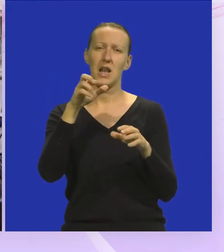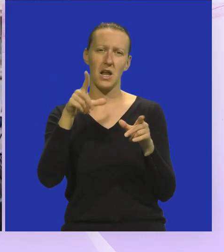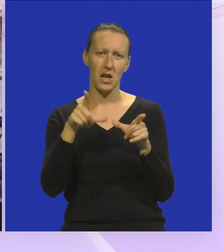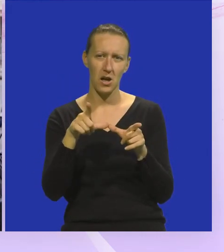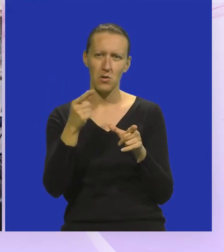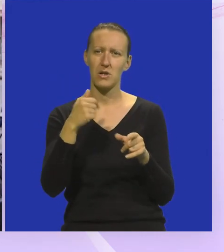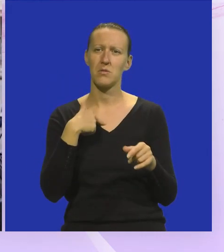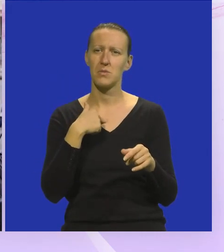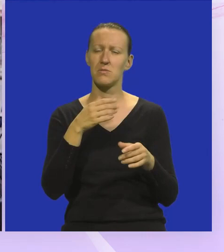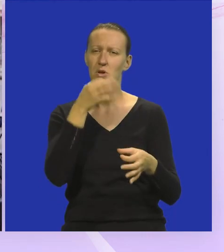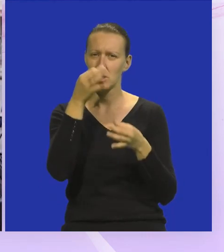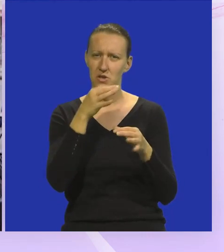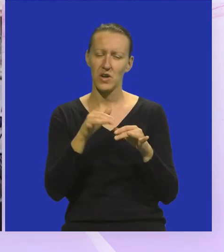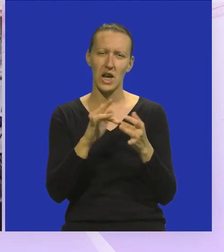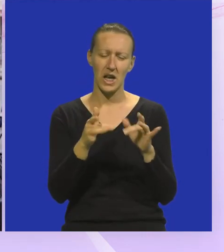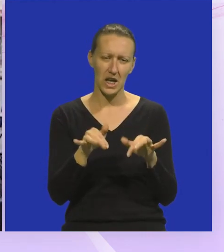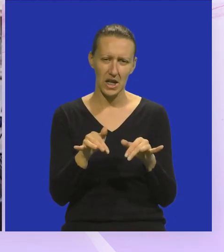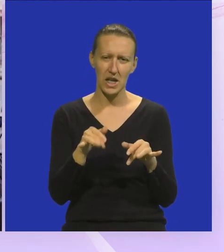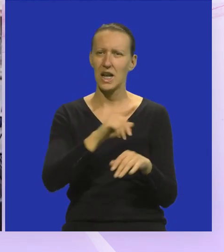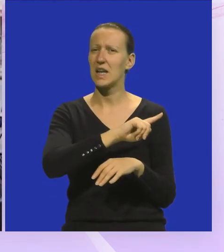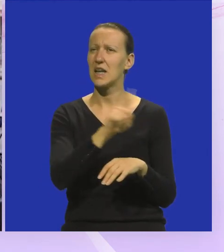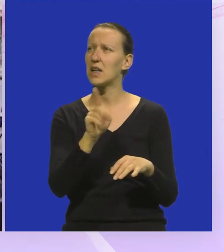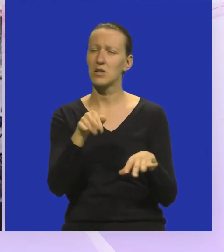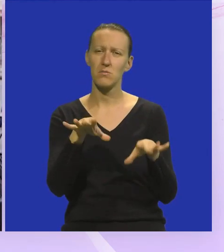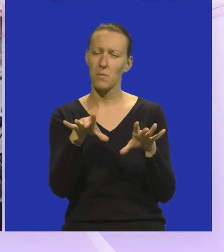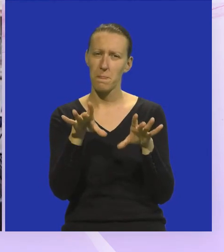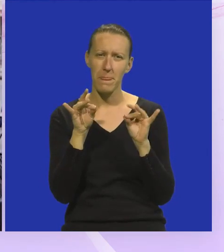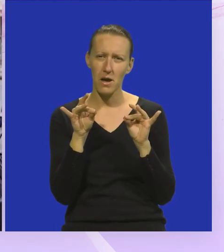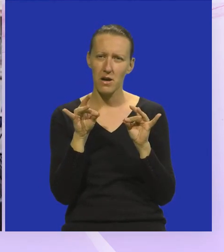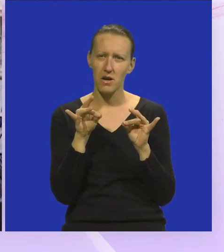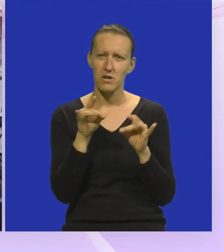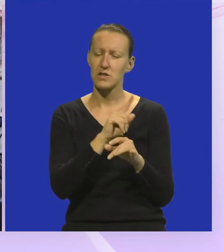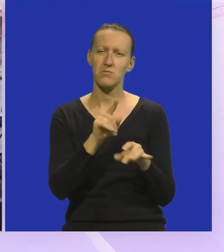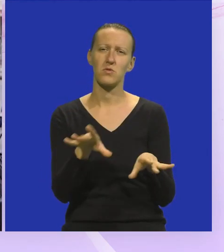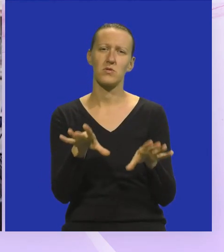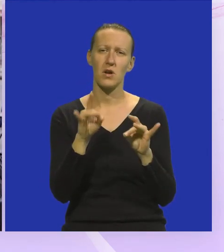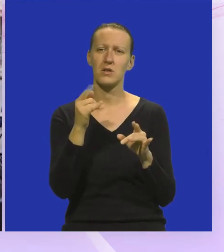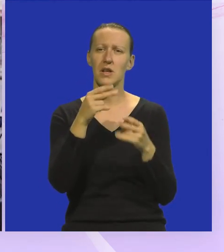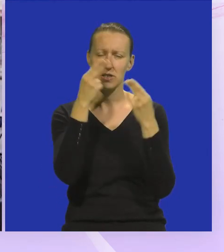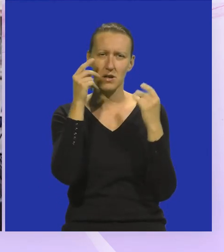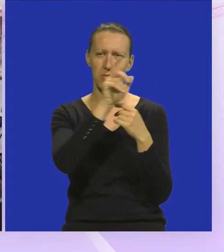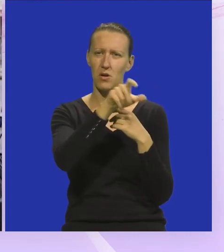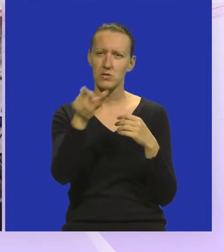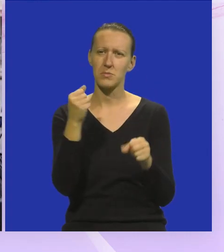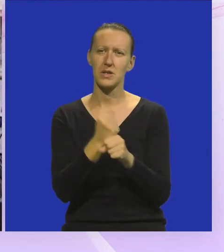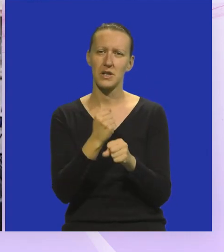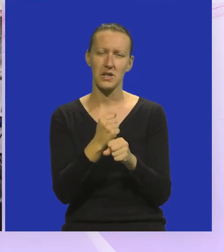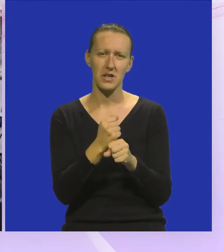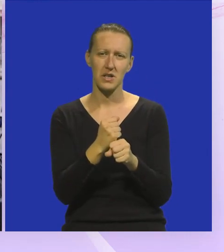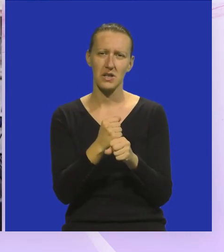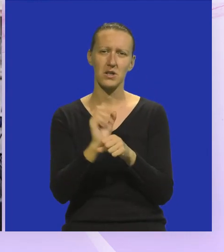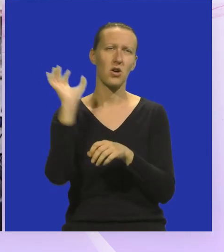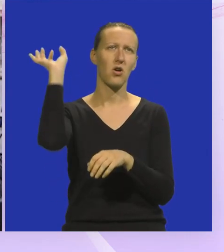Evropi, jer mi smo istraživali na internetu i nigdje nismo pronašli da se slijepe osobe bave sa